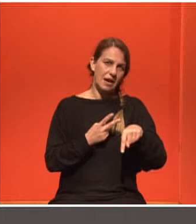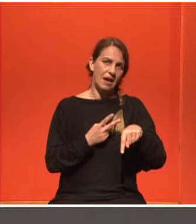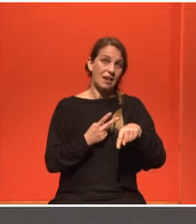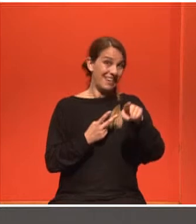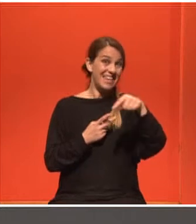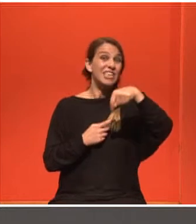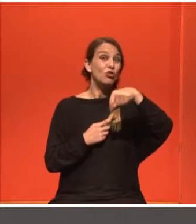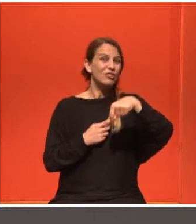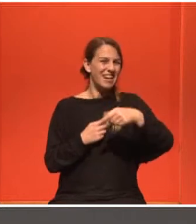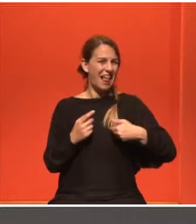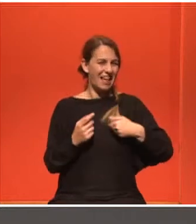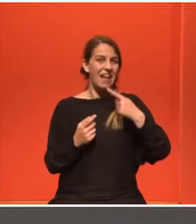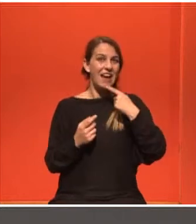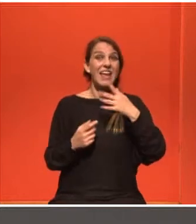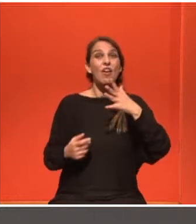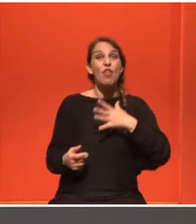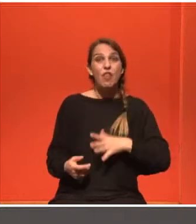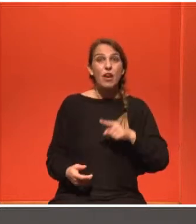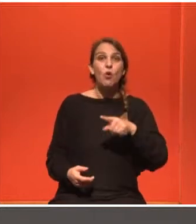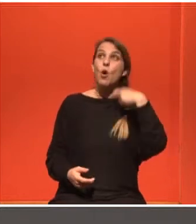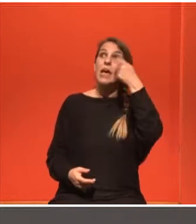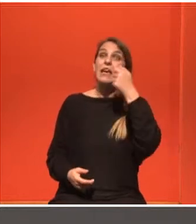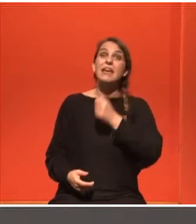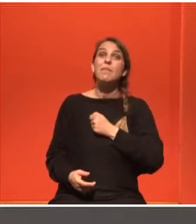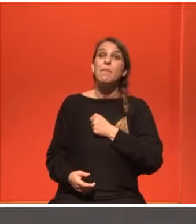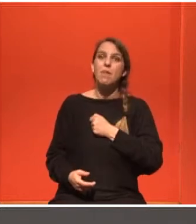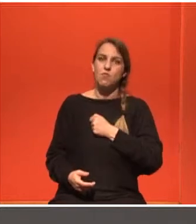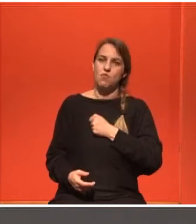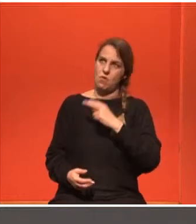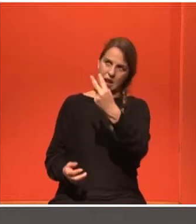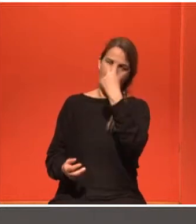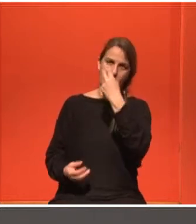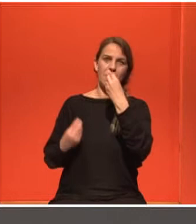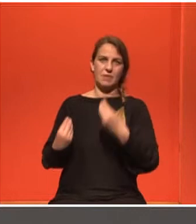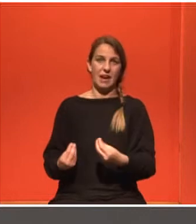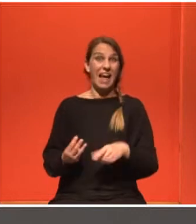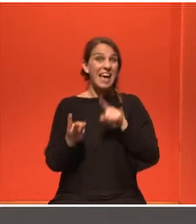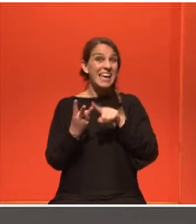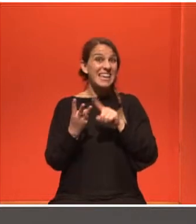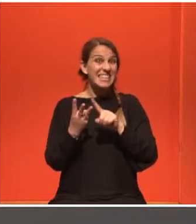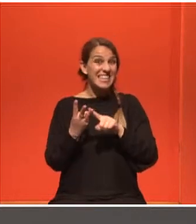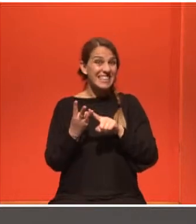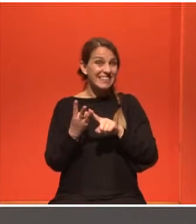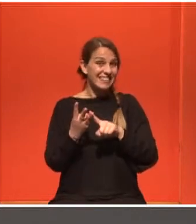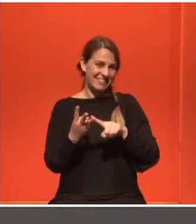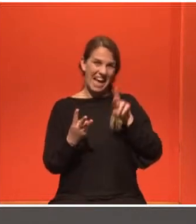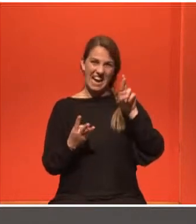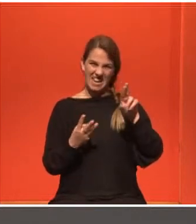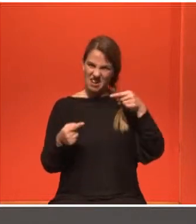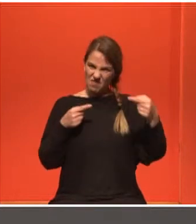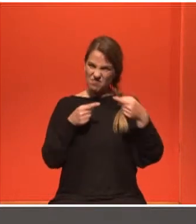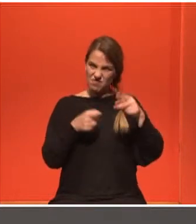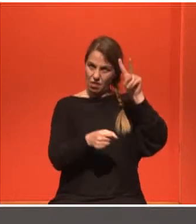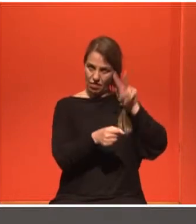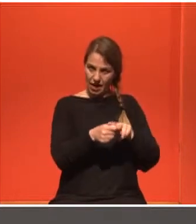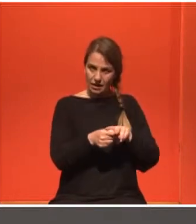τη μητέρα μου. Η Ρεγγίνα έκανε τον αυτοπροσδιορισμό. Είμαι εγώ και απέναντί μου είναι ο θάνατος. Είναι τρεις